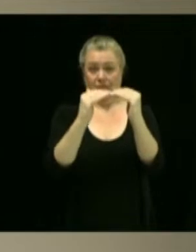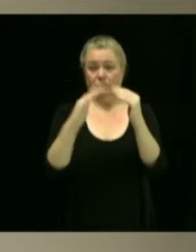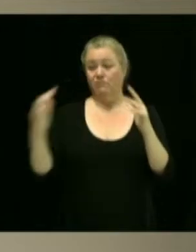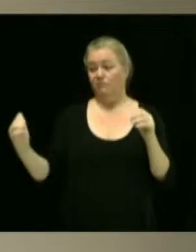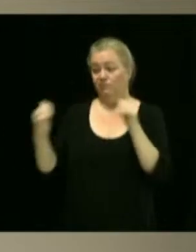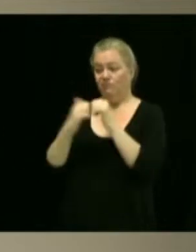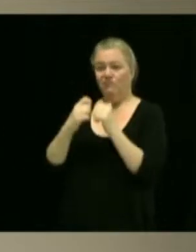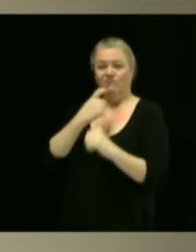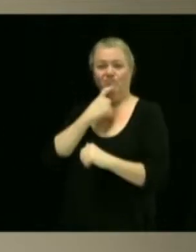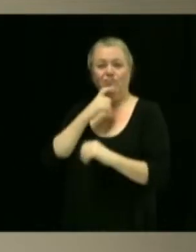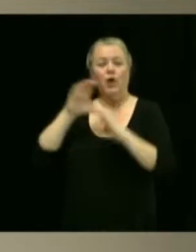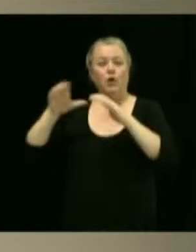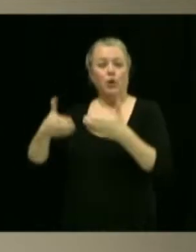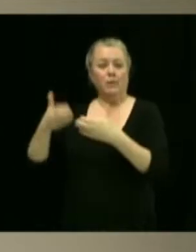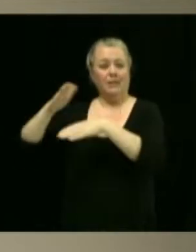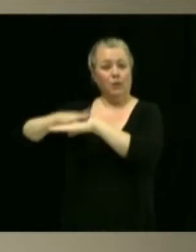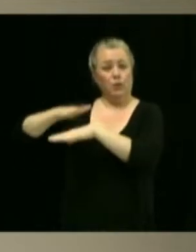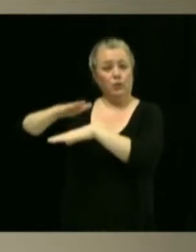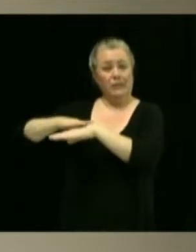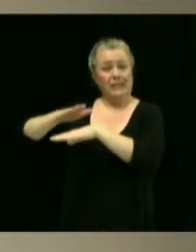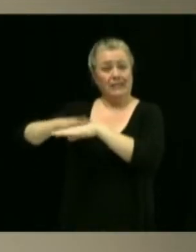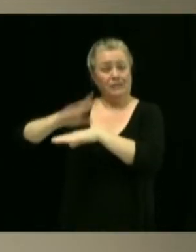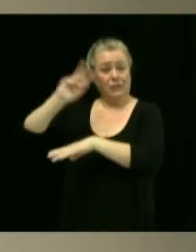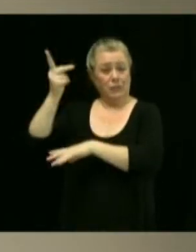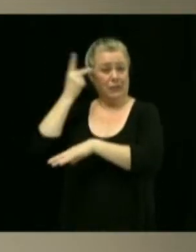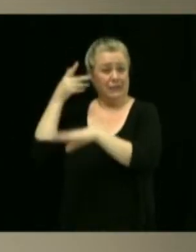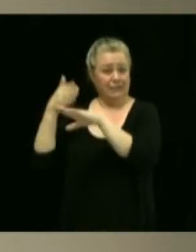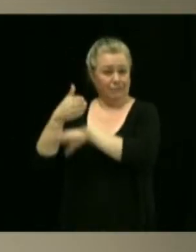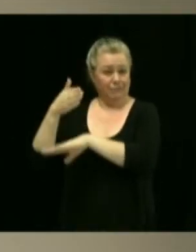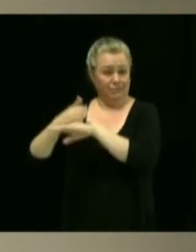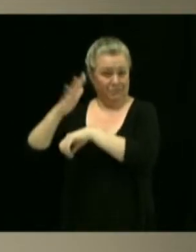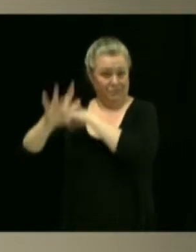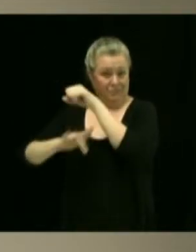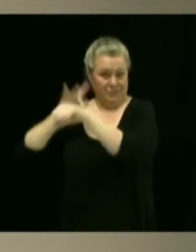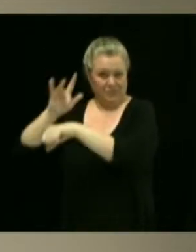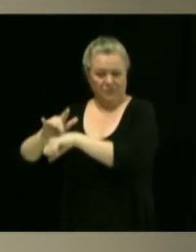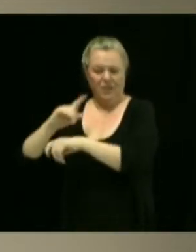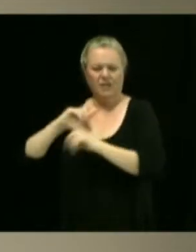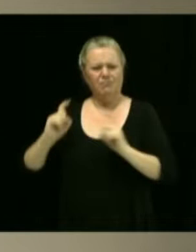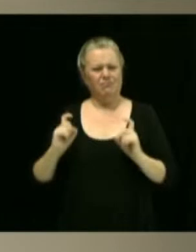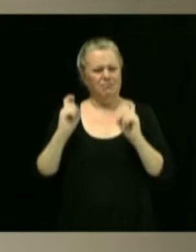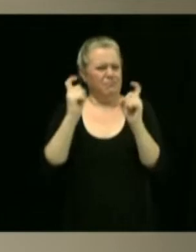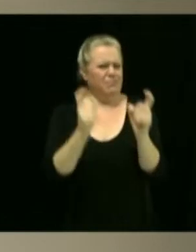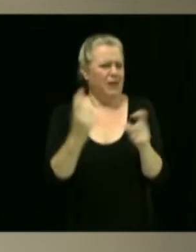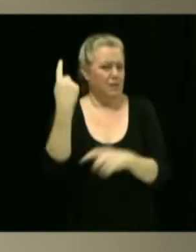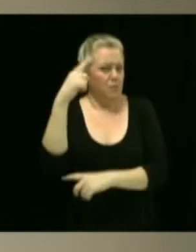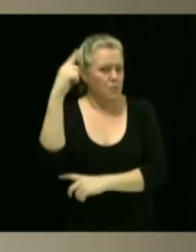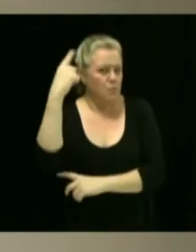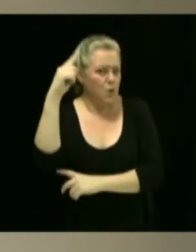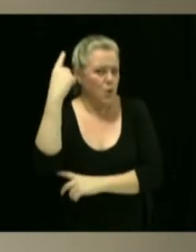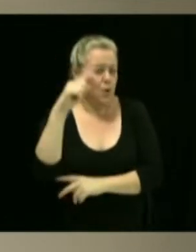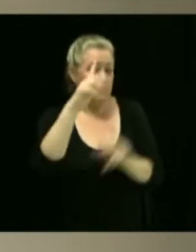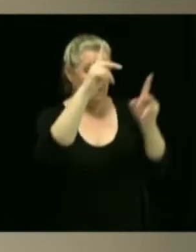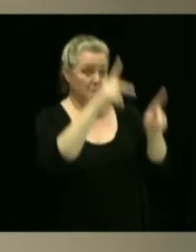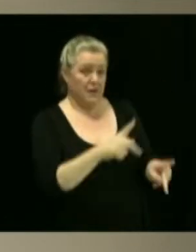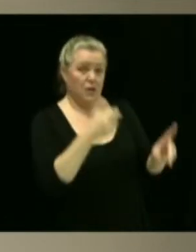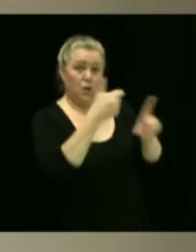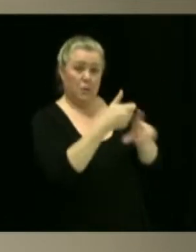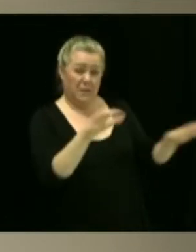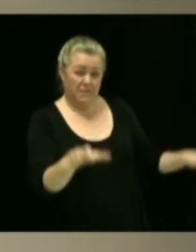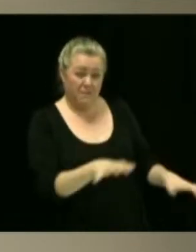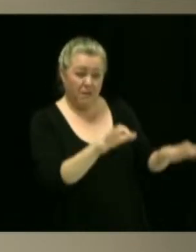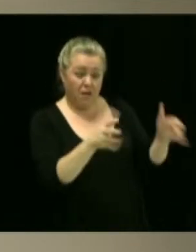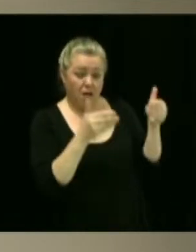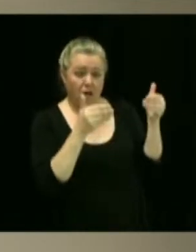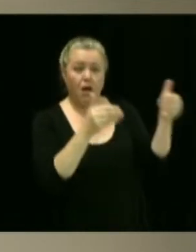politique d'accessibilité universelle vise à souligner de façon concrète les initiatives d'individus, d'entreprises et d